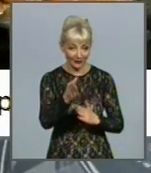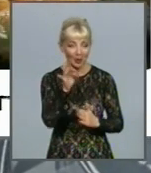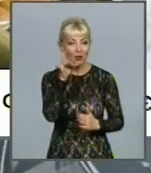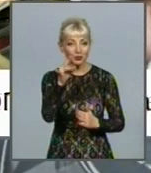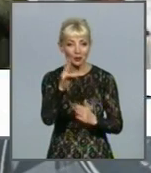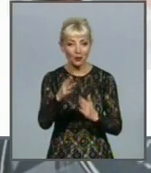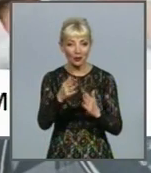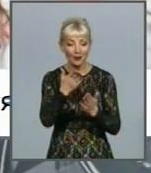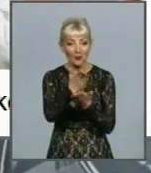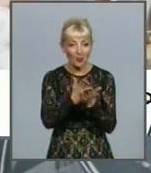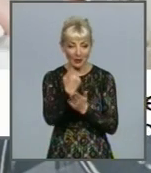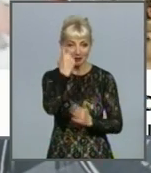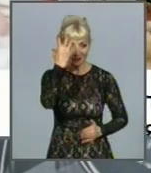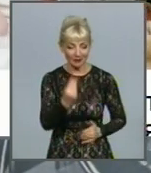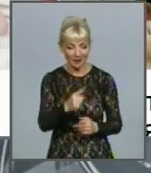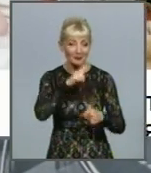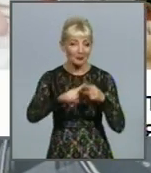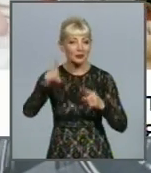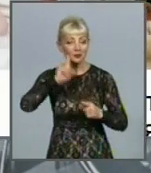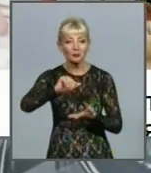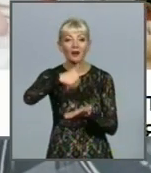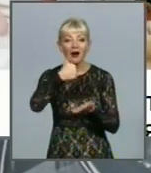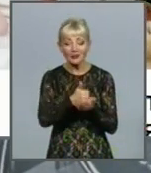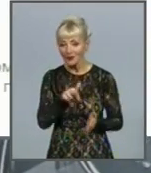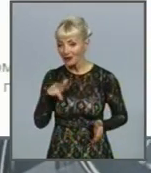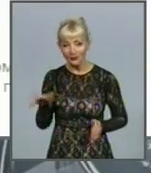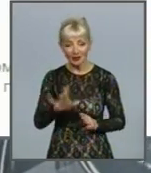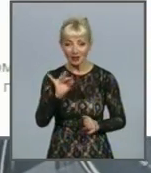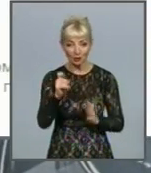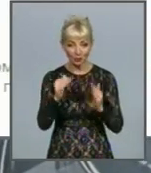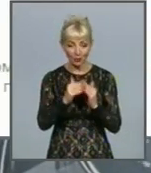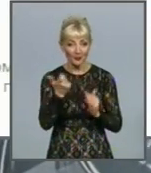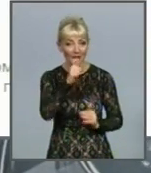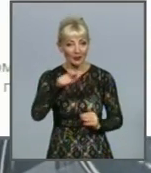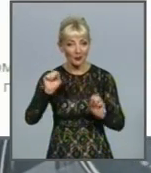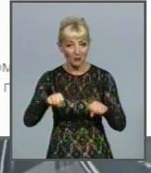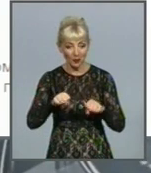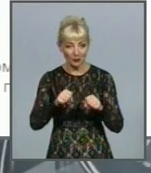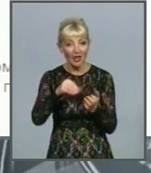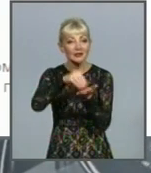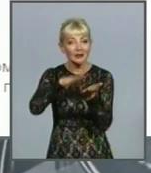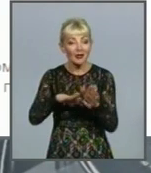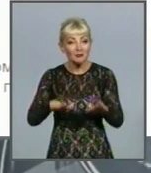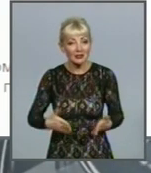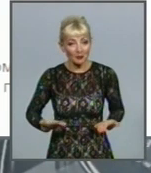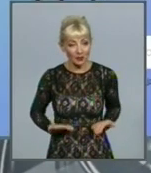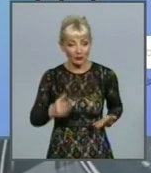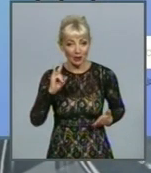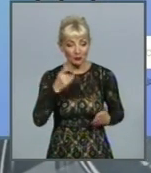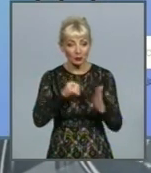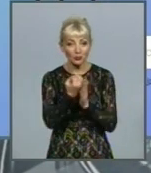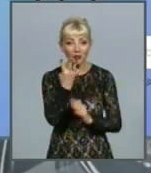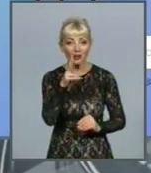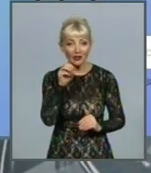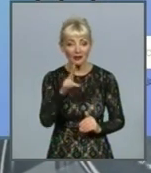надання послуги – один день. Швидко, зручно, а головне – не виходячи з дому. Харків'яни можуть зареєструвати місце проживання дитини віком до 14